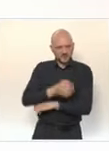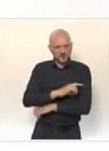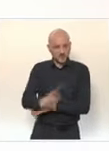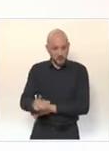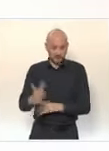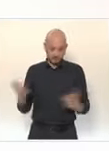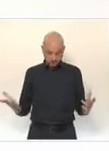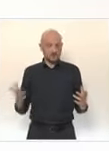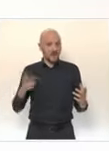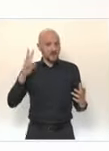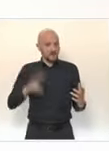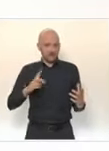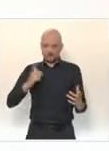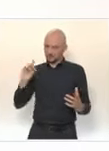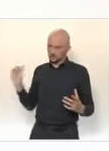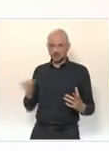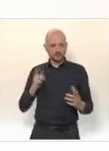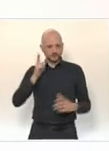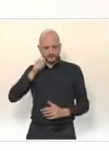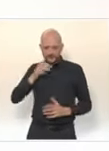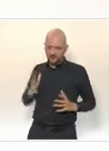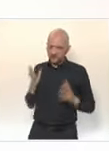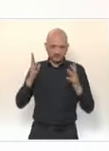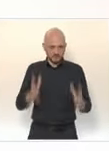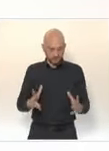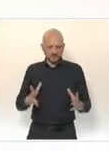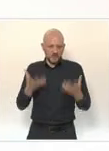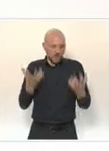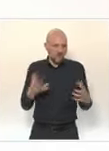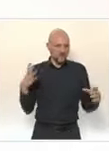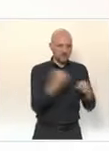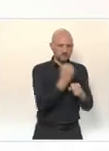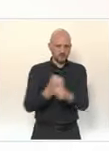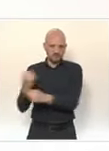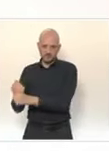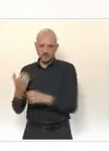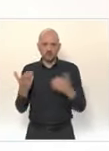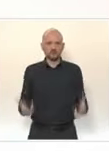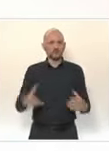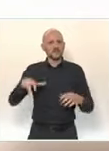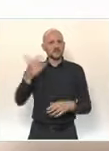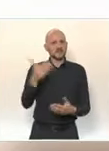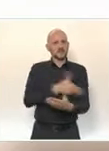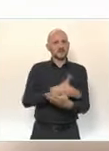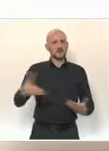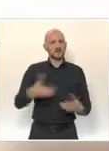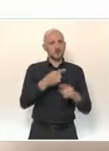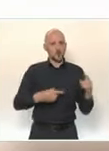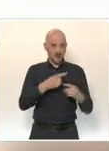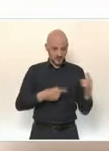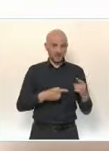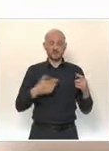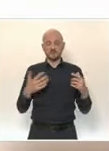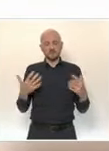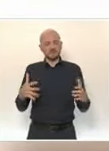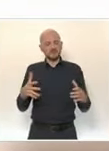ambitieux, mais qui sont à notre portée. Nous sommes ce soir à 13,5 de Français qui ont déjà reçu au moins une dose